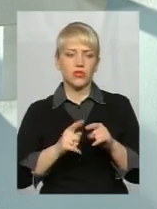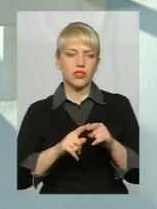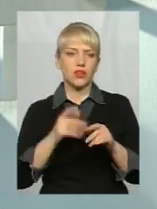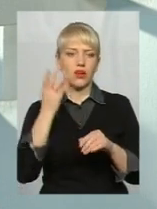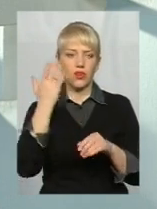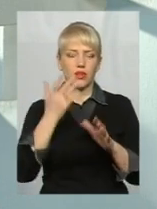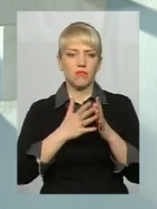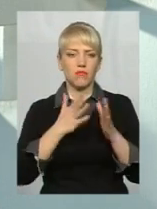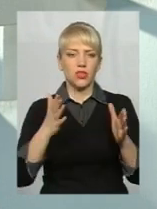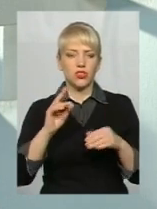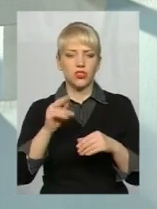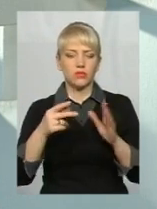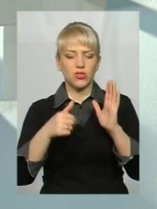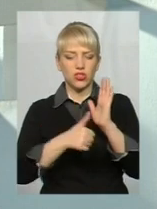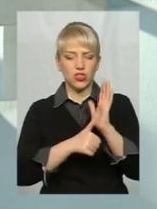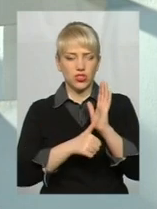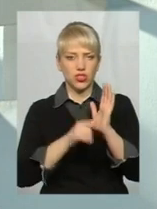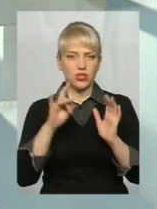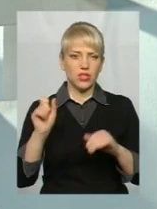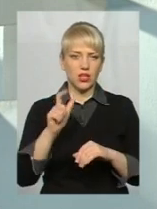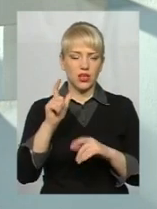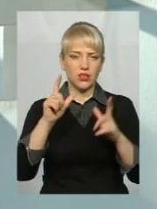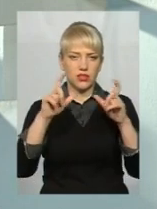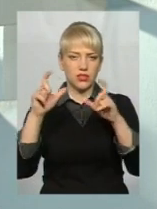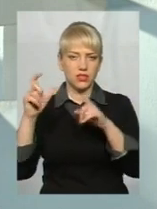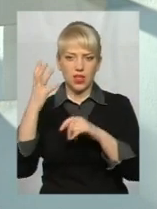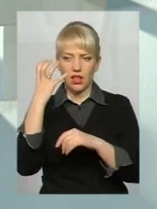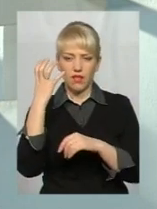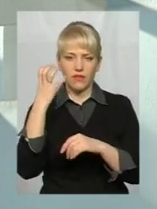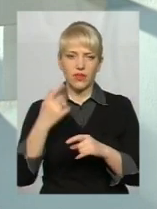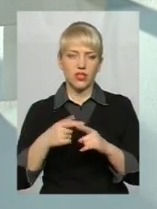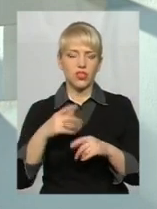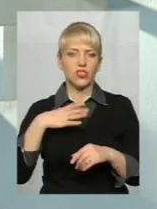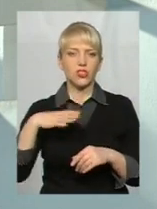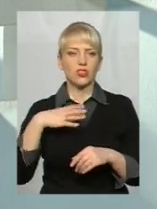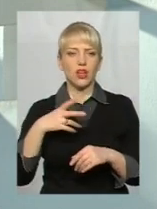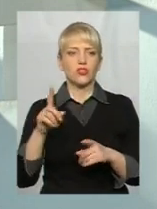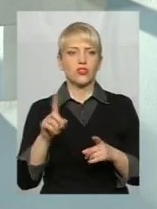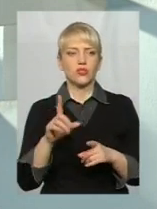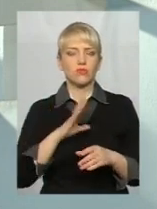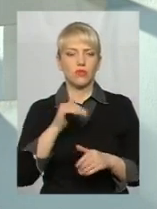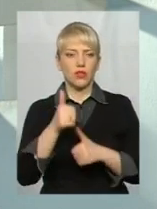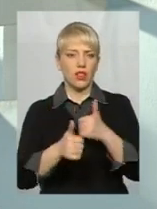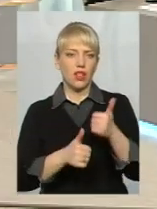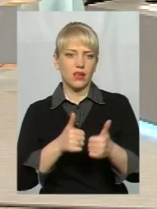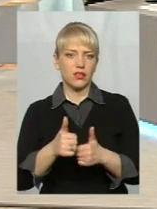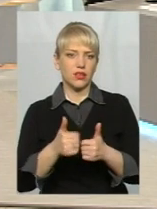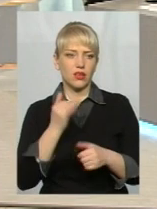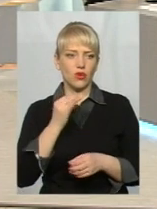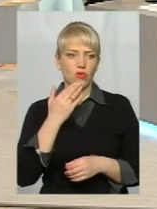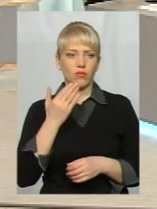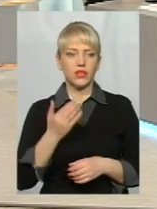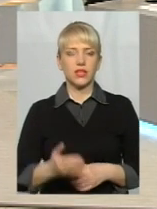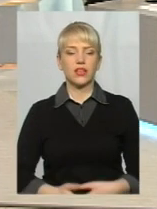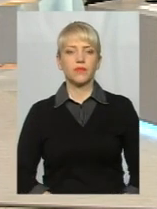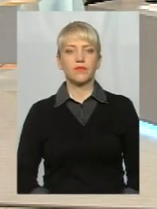шести селфі в один день і з тими самими реакціями в очікуванні лайків і коментарів. Це сьогодні